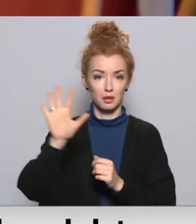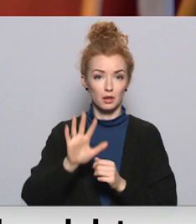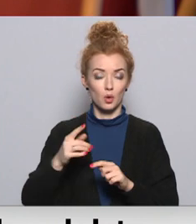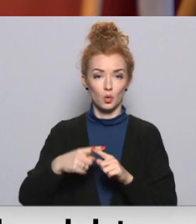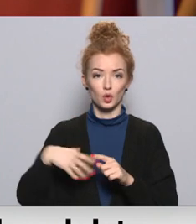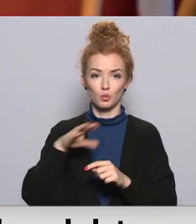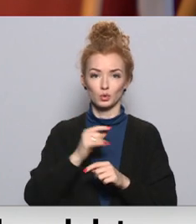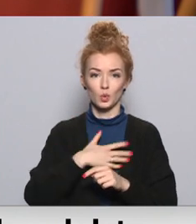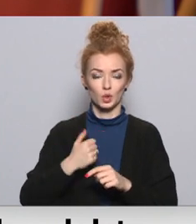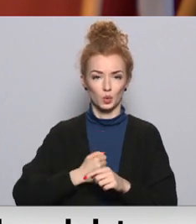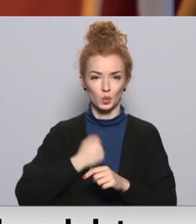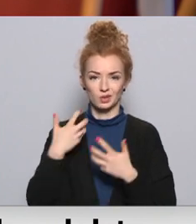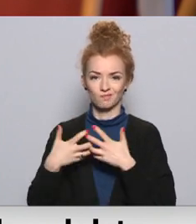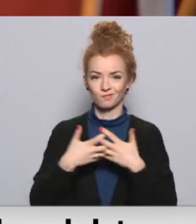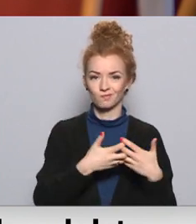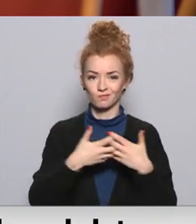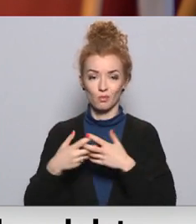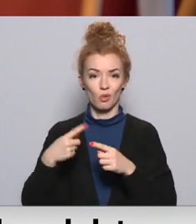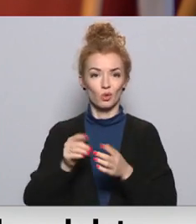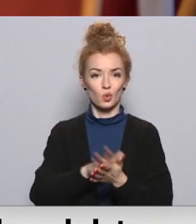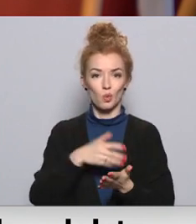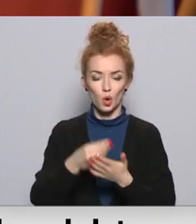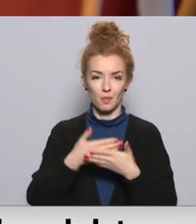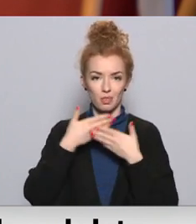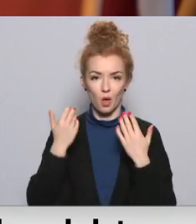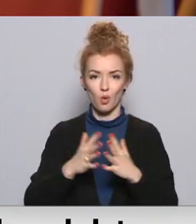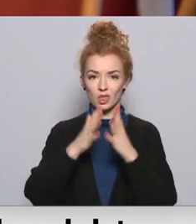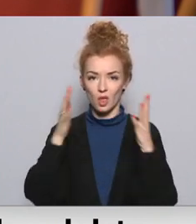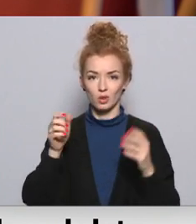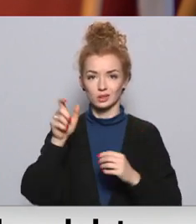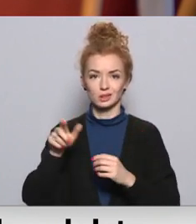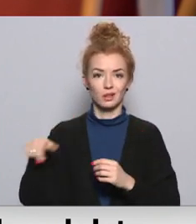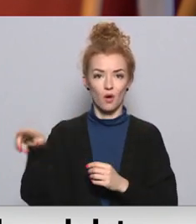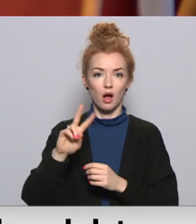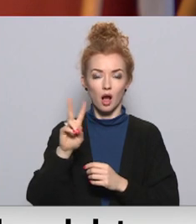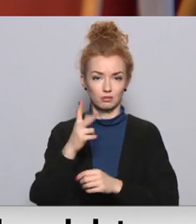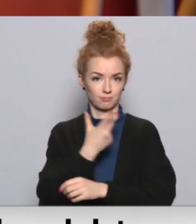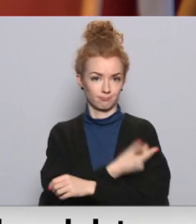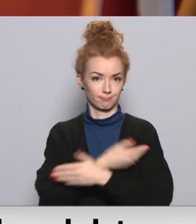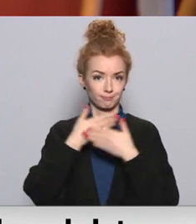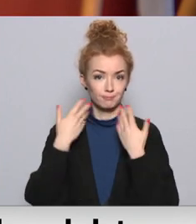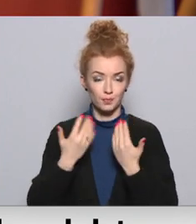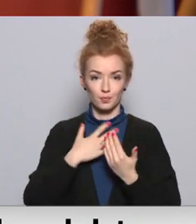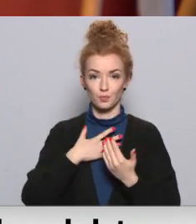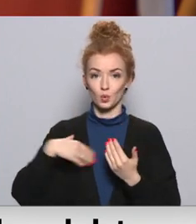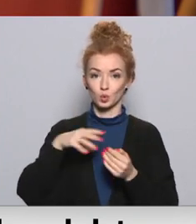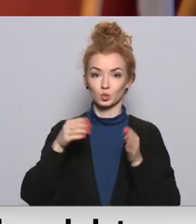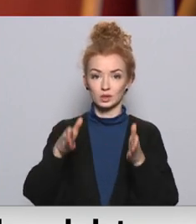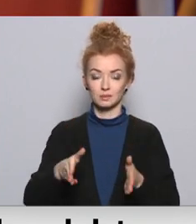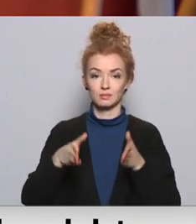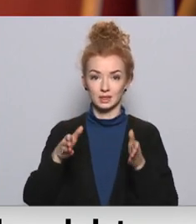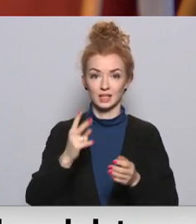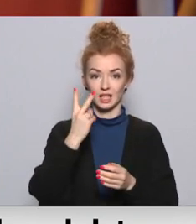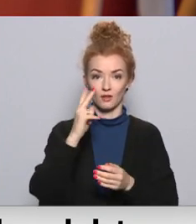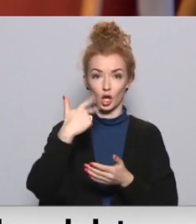joprojām ir grūtības un galvenā problēma ir, ka joprojām nav pietiekami daudz cilvēku, kas vakcinējušies. Mūsu slimnīcās divas trešdaļas